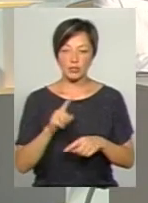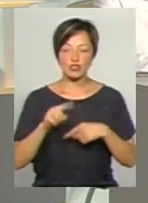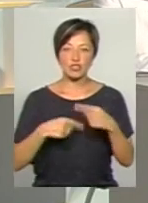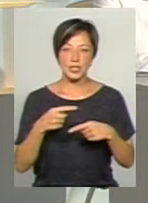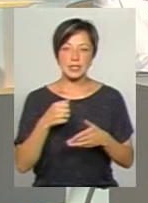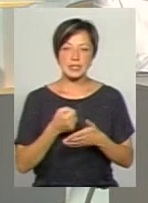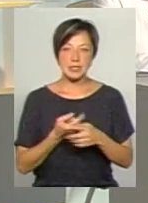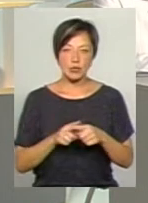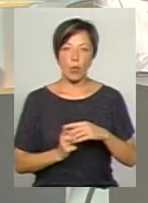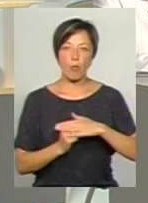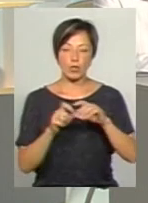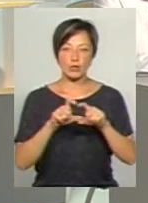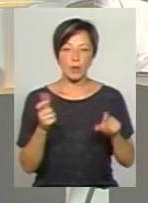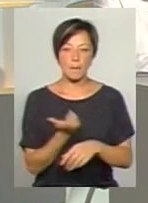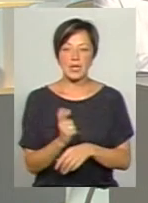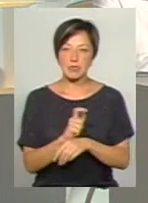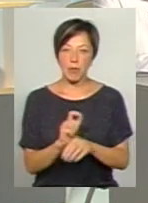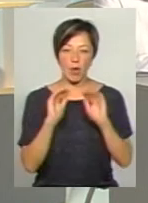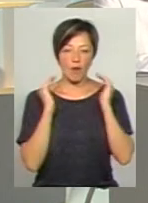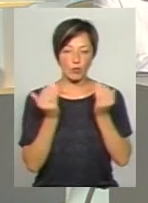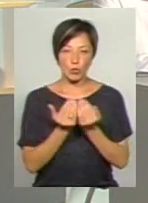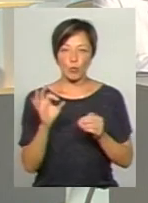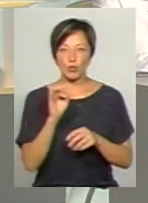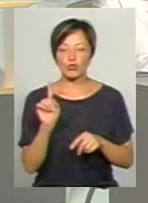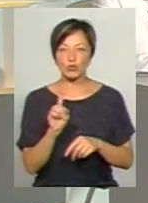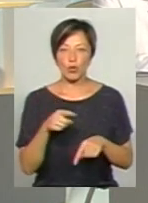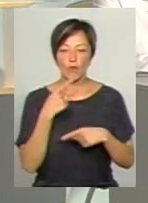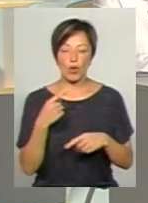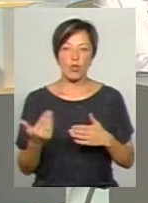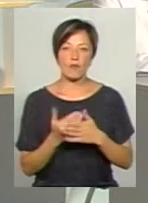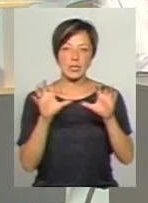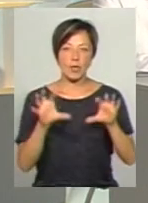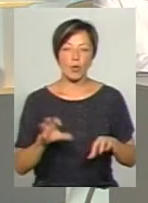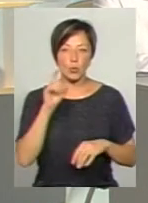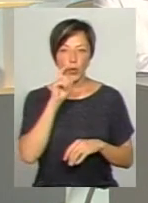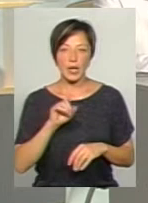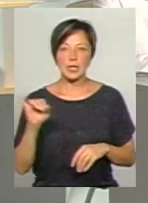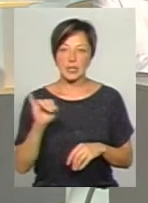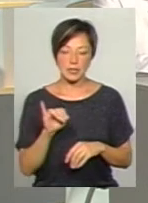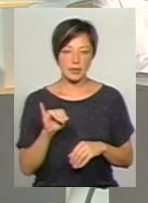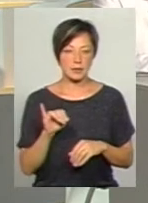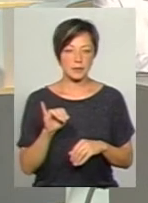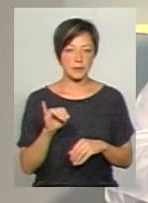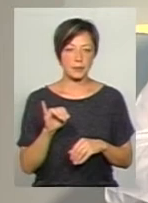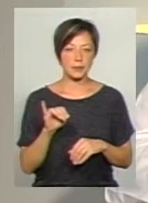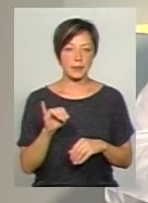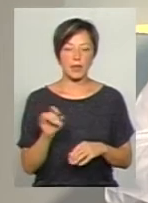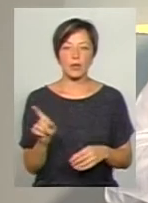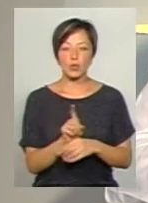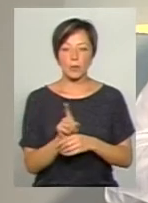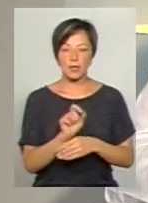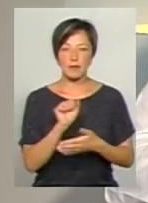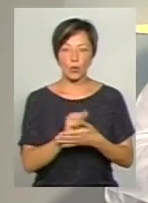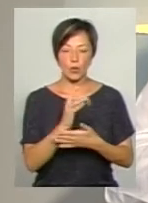опорна школа має бути максимально автономною, про що говорить і новий закон України, і, власне, ті нормативні